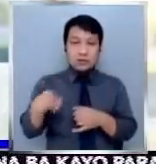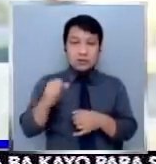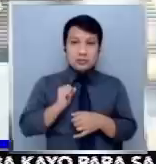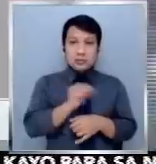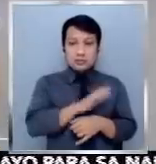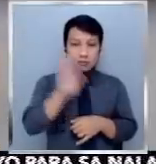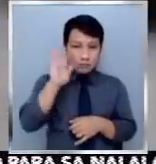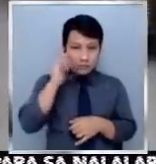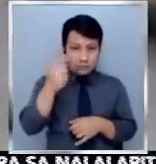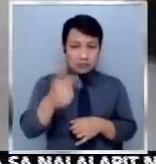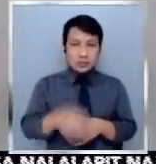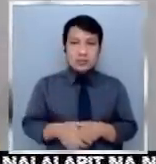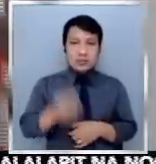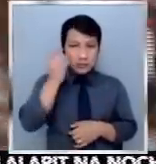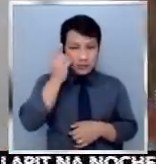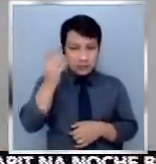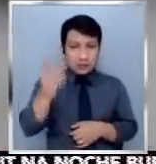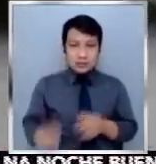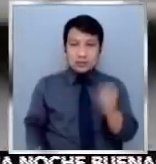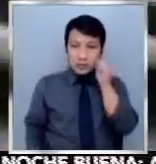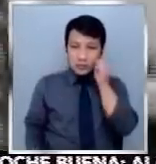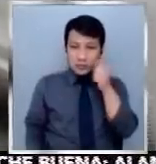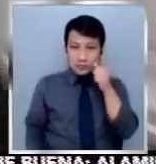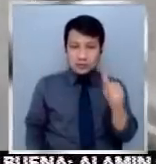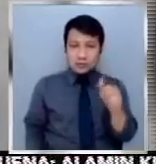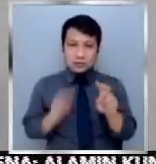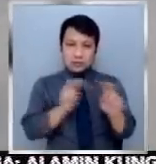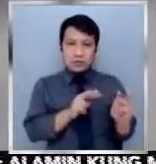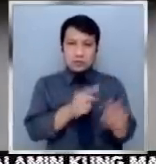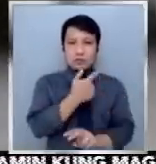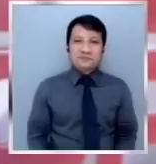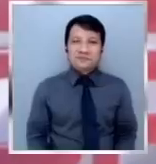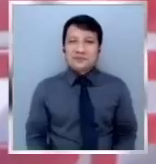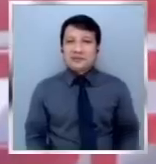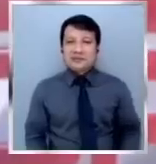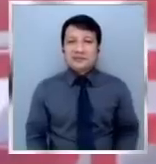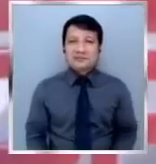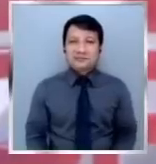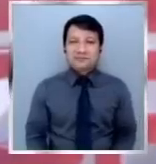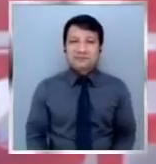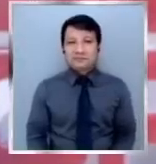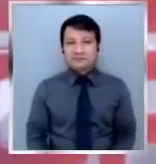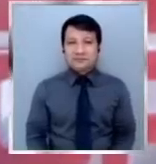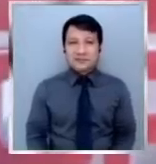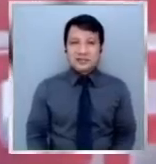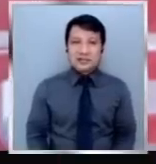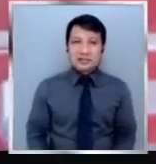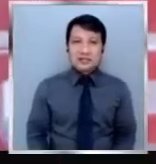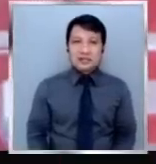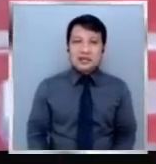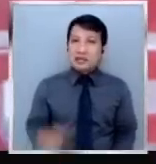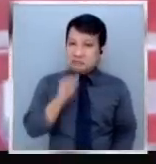Darlene Cai. Sandra Aguinaldo. Nakatuto, 24 oras. Samatala, hindi po tinanggap ng